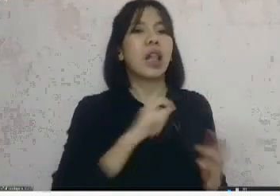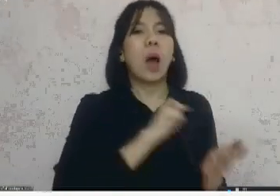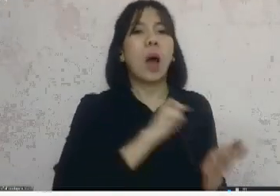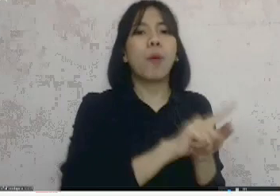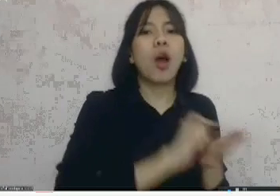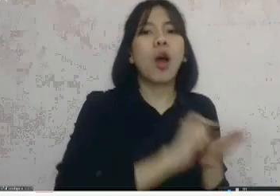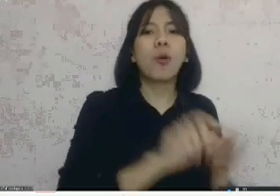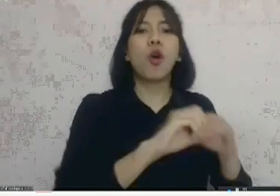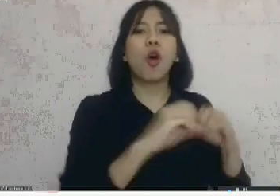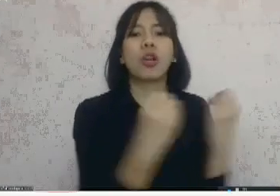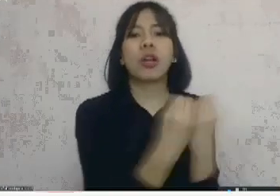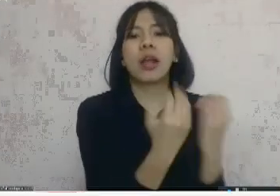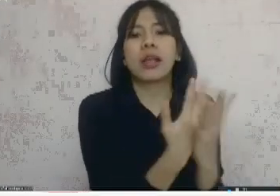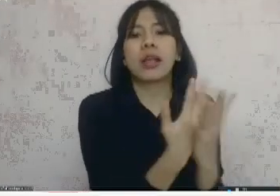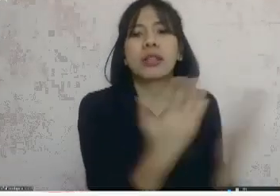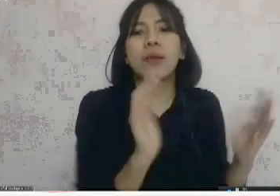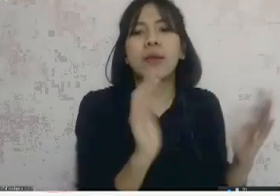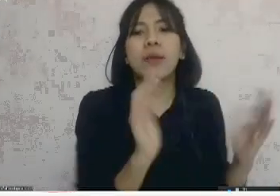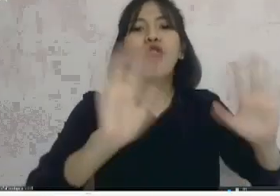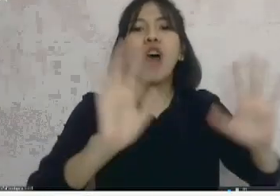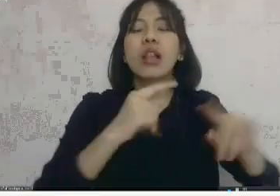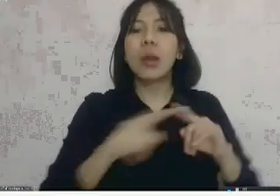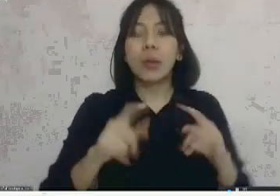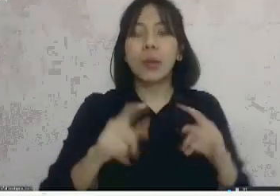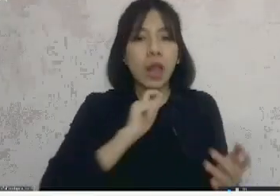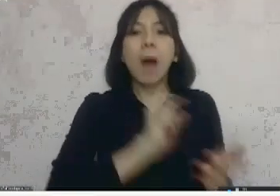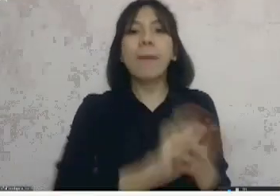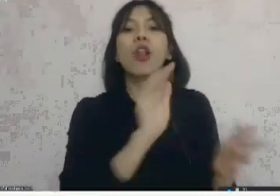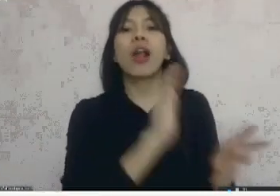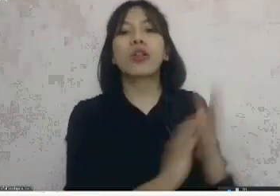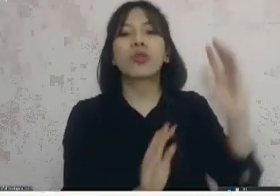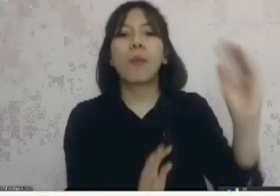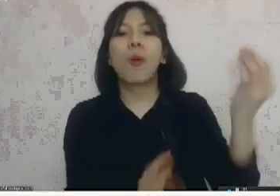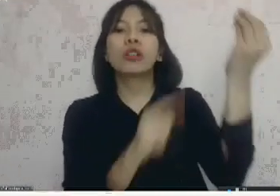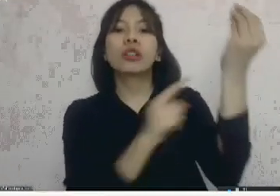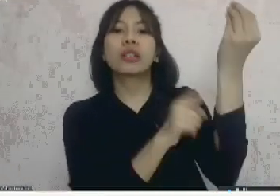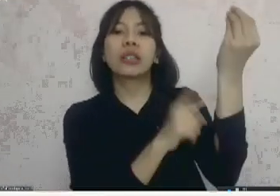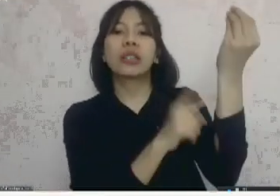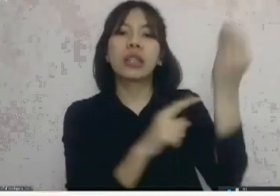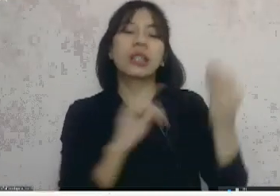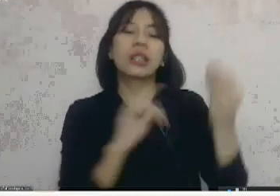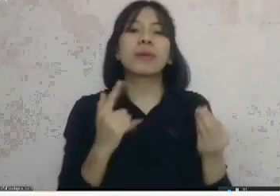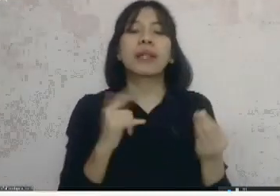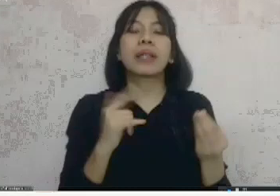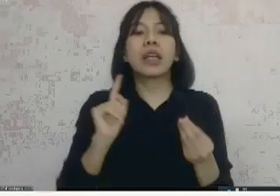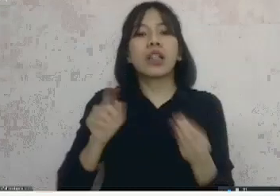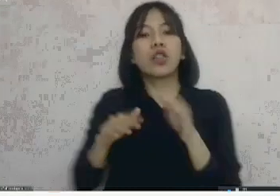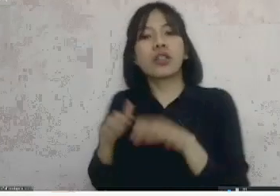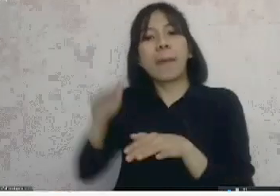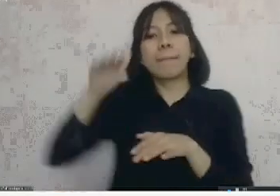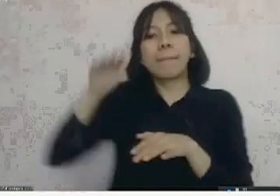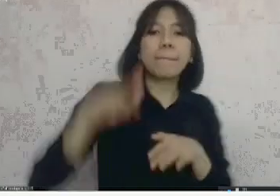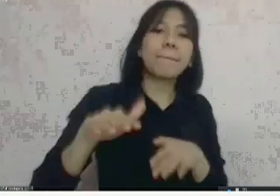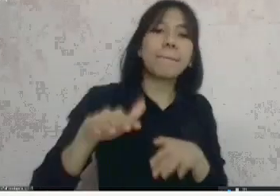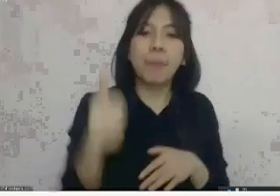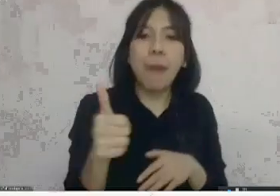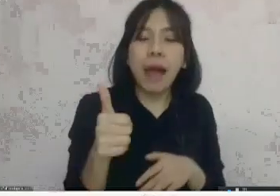ormas disabilitas gitu ya tapi kita harus bisa one step ahead lah dari situ ya